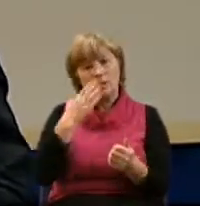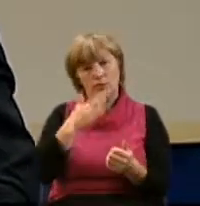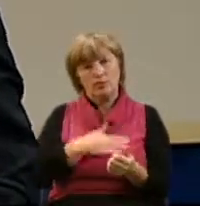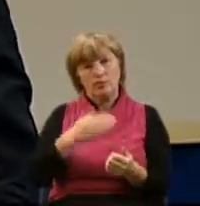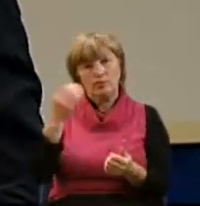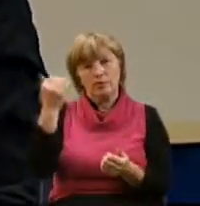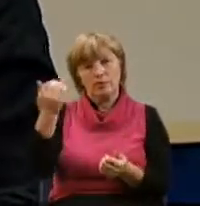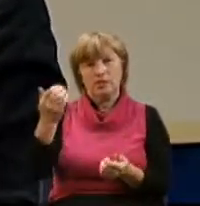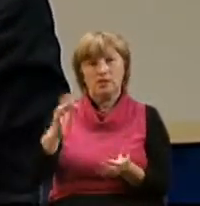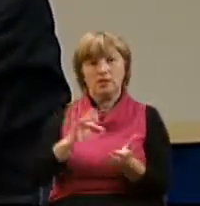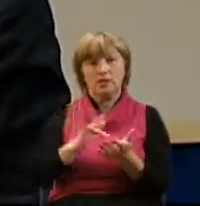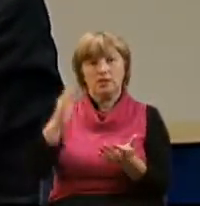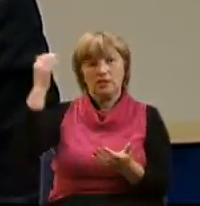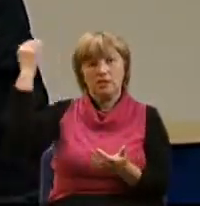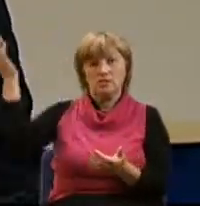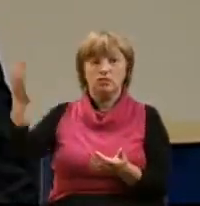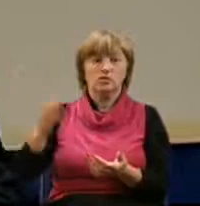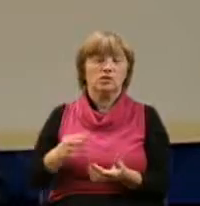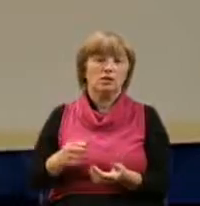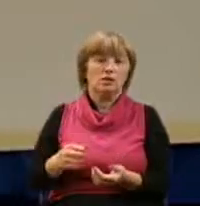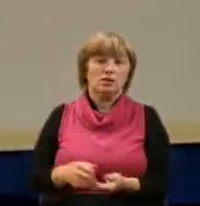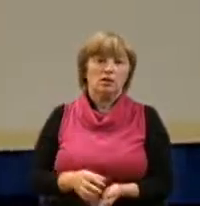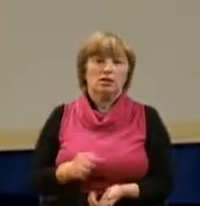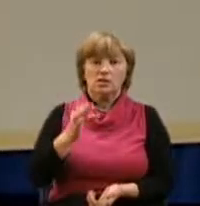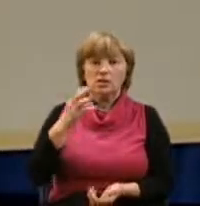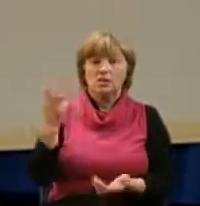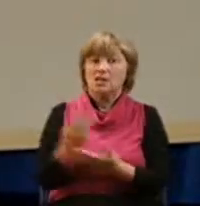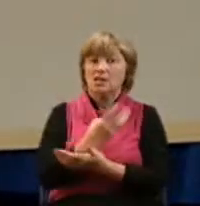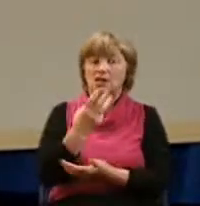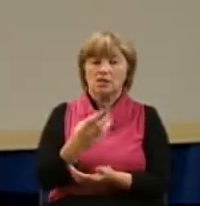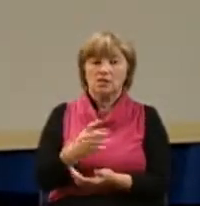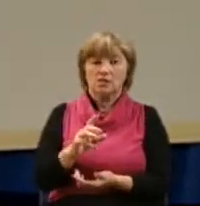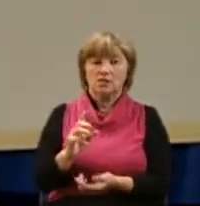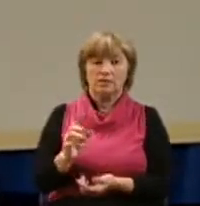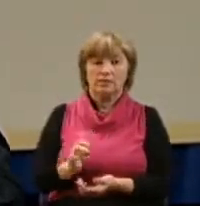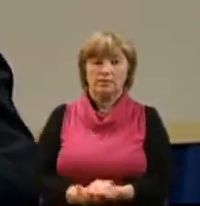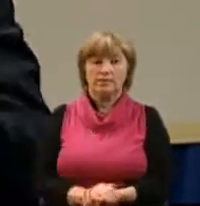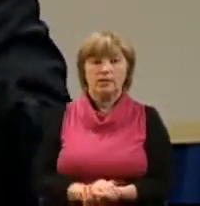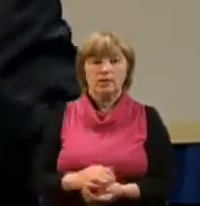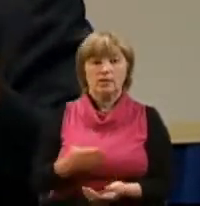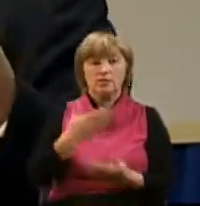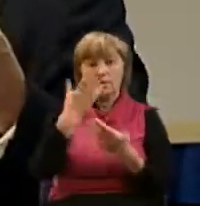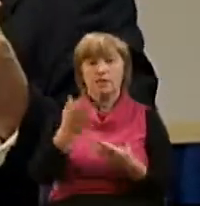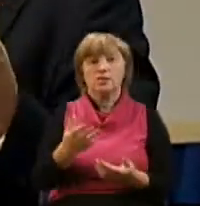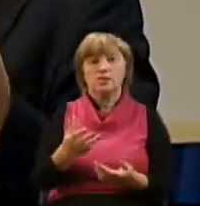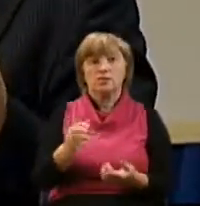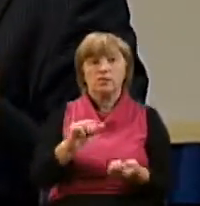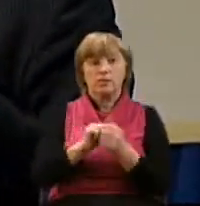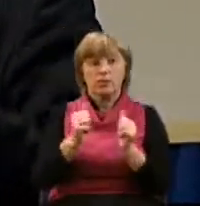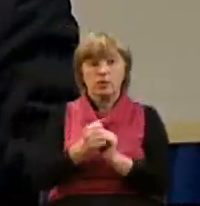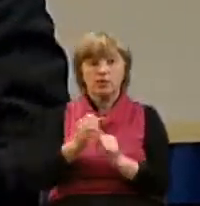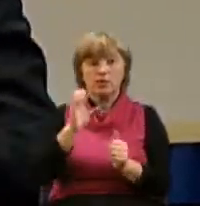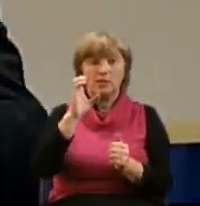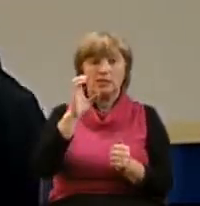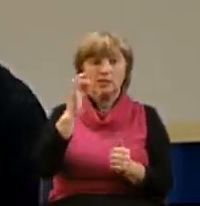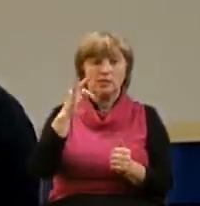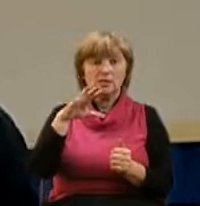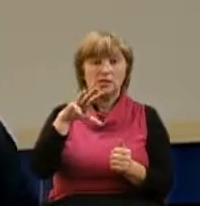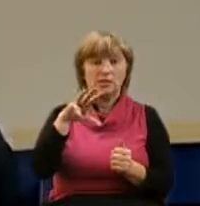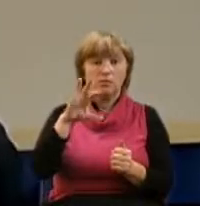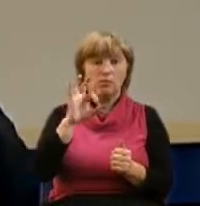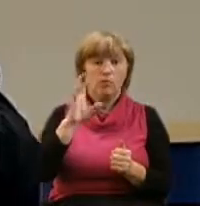?» И вот интересно, что здесь он обращается к ним не как к Петру, а как к Симону, употребляя его